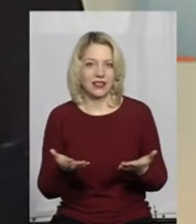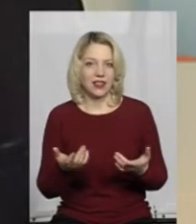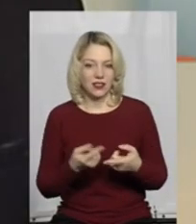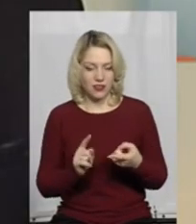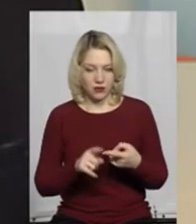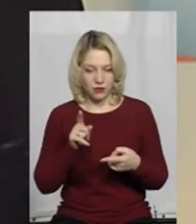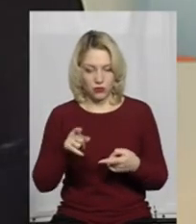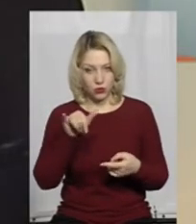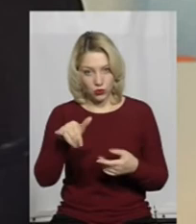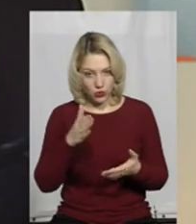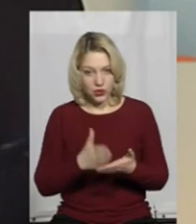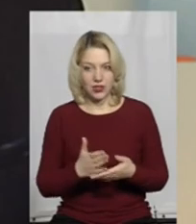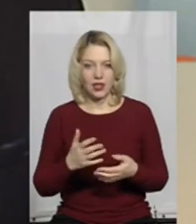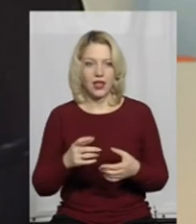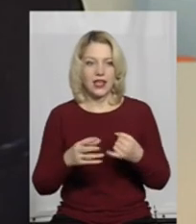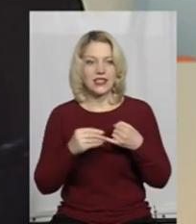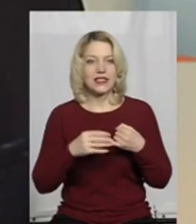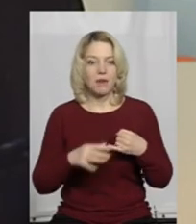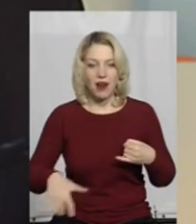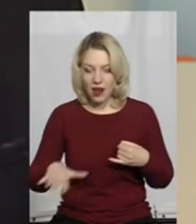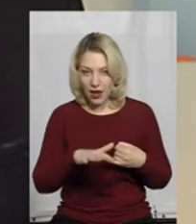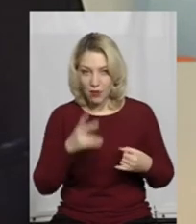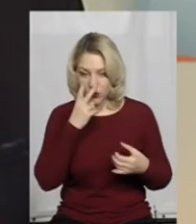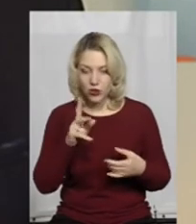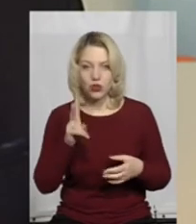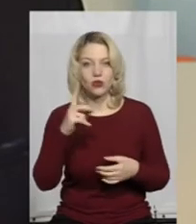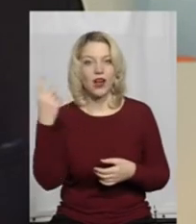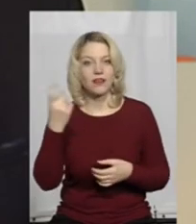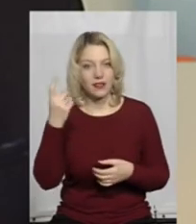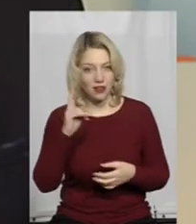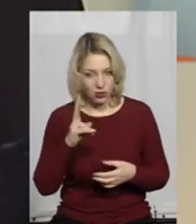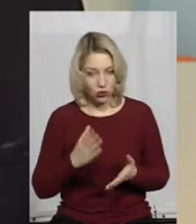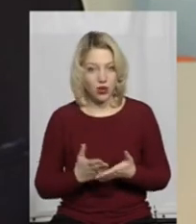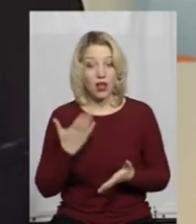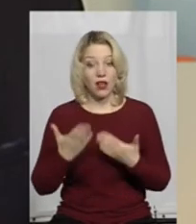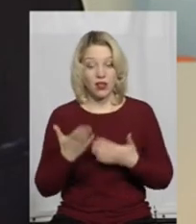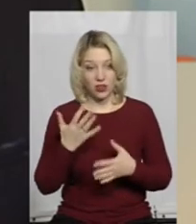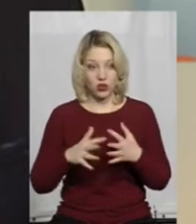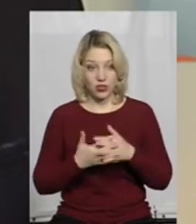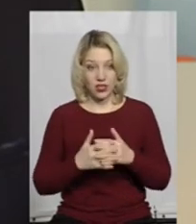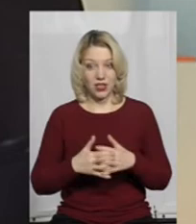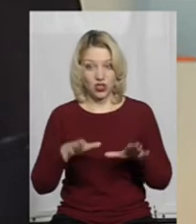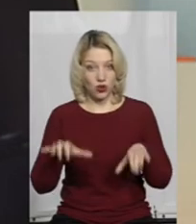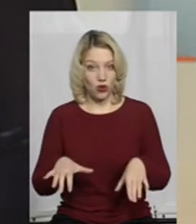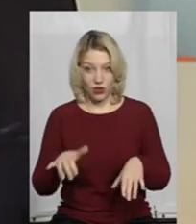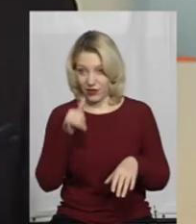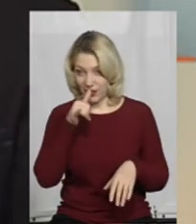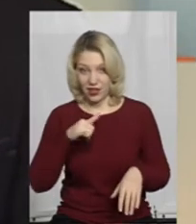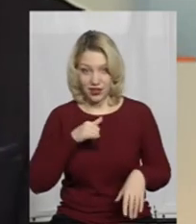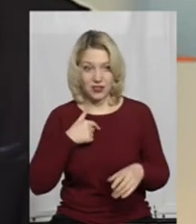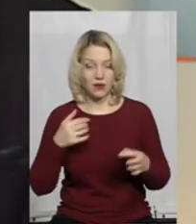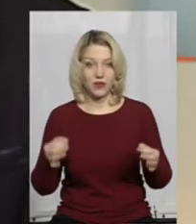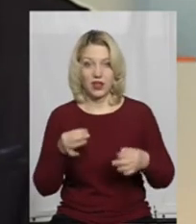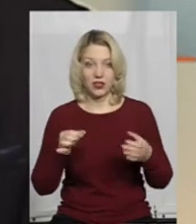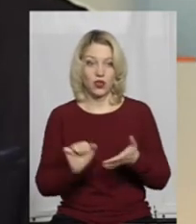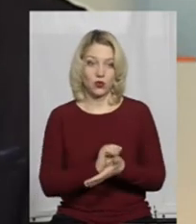це дійсно його приватна власність, що він так лякає, що ми не маємо права туди йти. Далі, якщо селищна голова не зможе нам надати